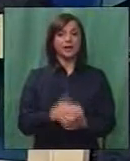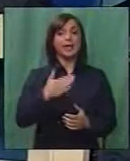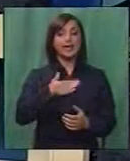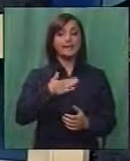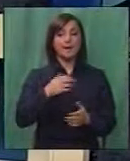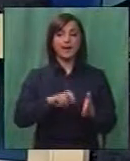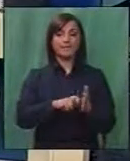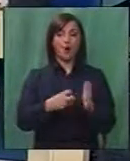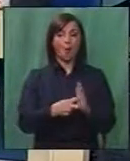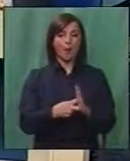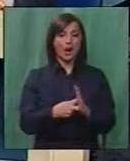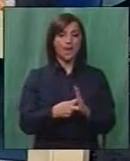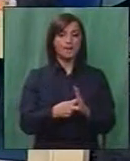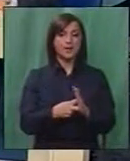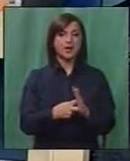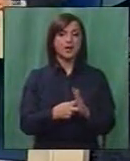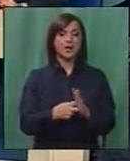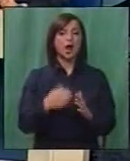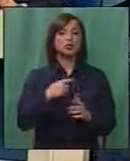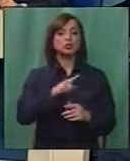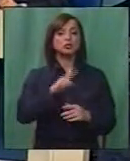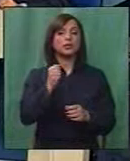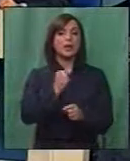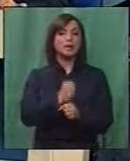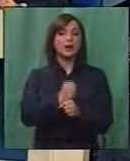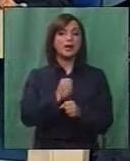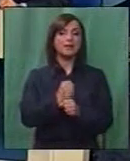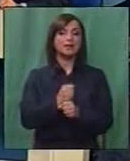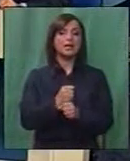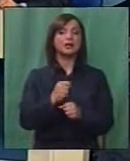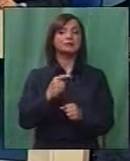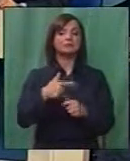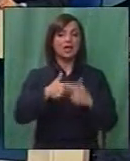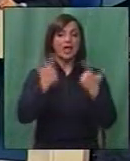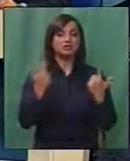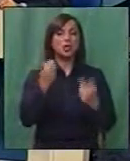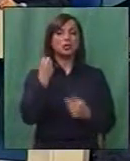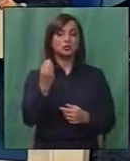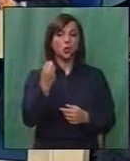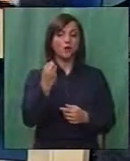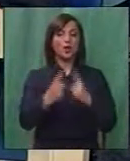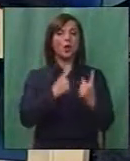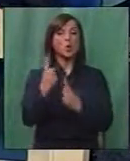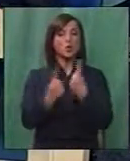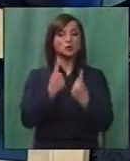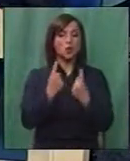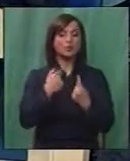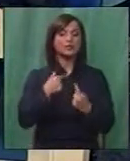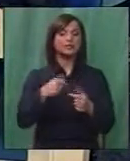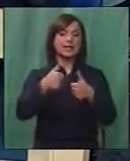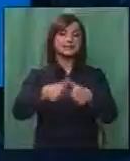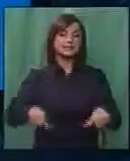имаме проблеми со несоздавање на реални и добри услови за да